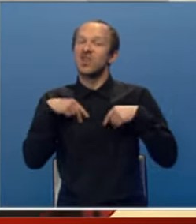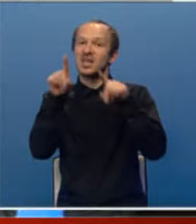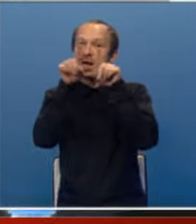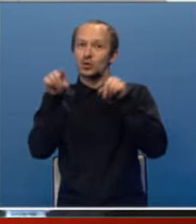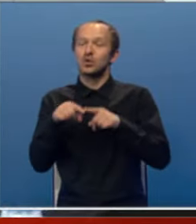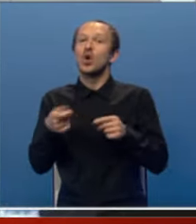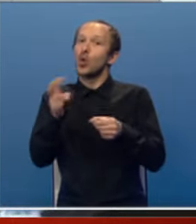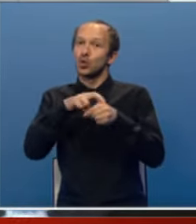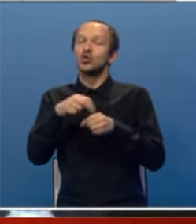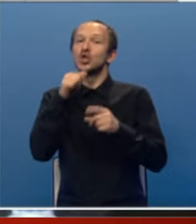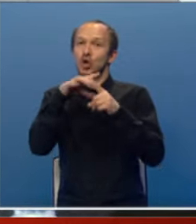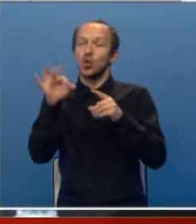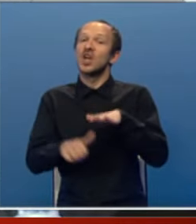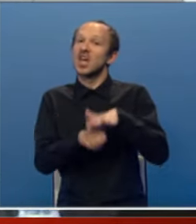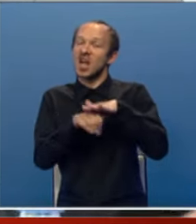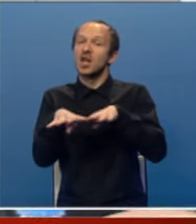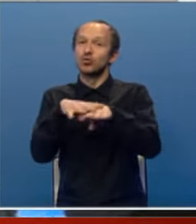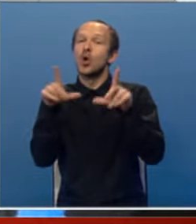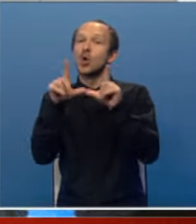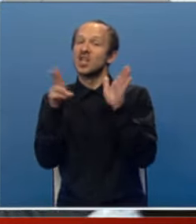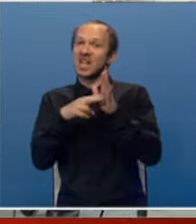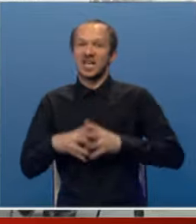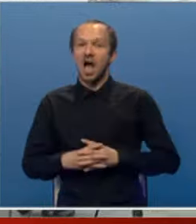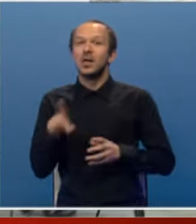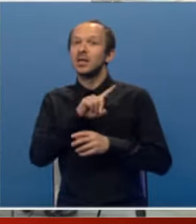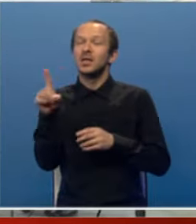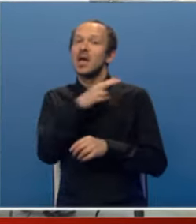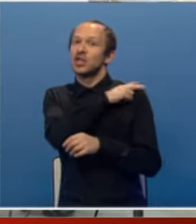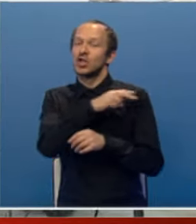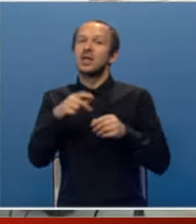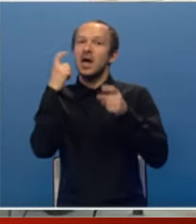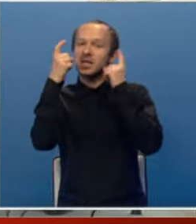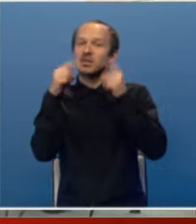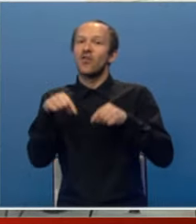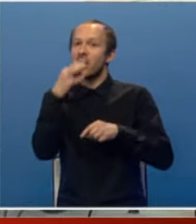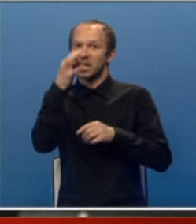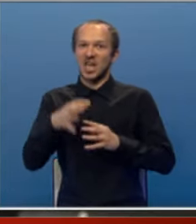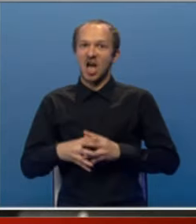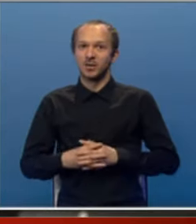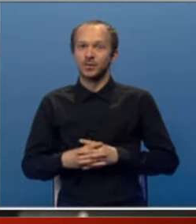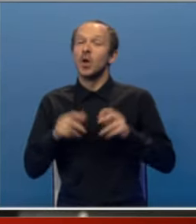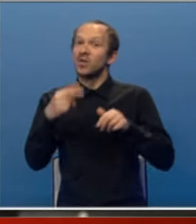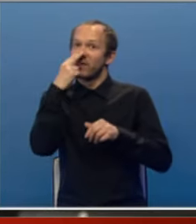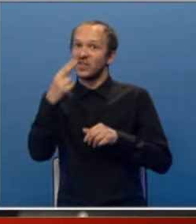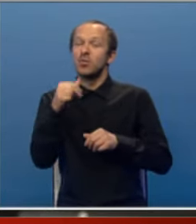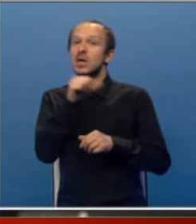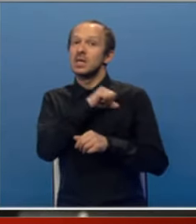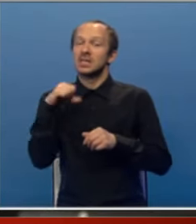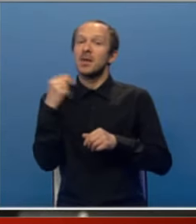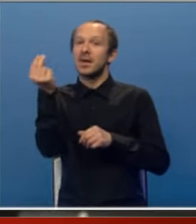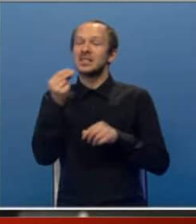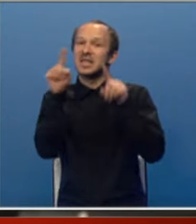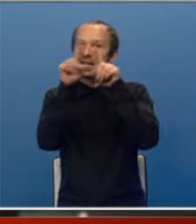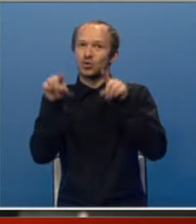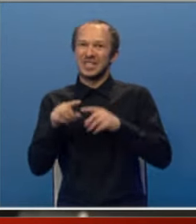rezolucije, uključujući i to da Generalna skupština Ujedinjenih nacija nije nadležna da razmatra ovakva pitanja. Ovdje vidimo da i sam nacrt